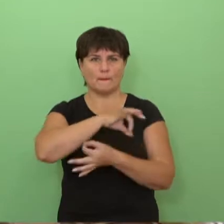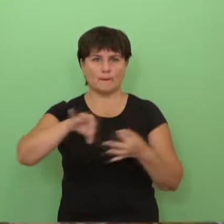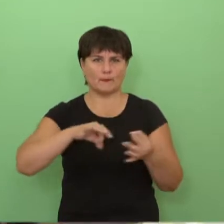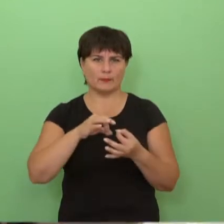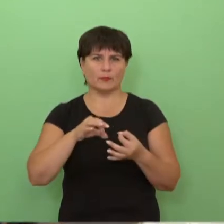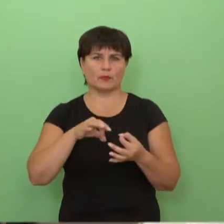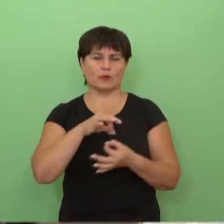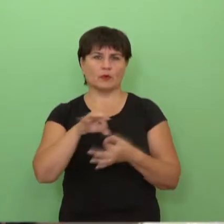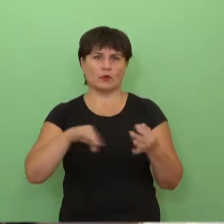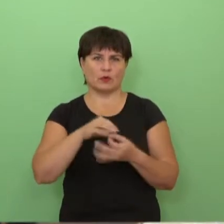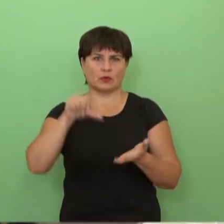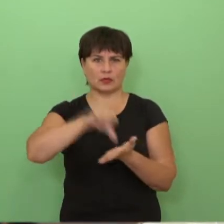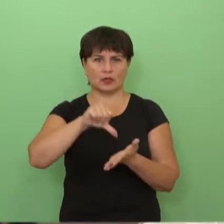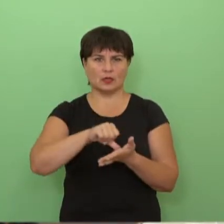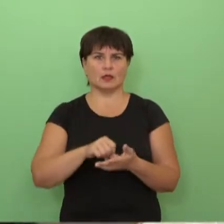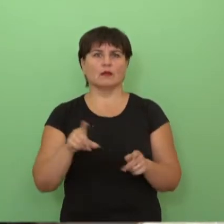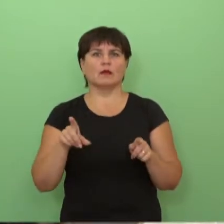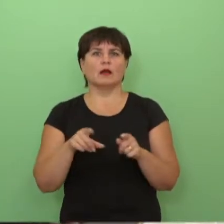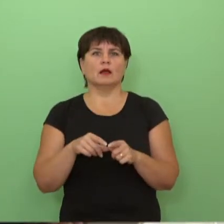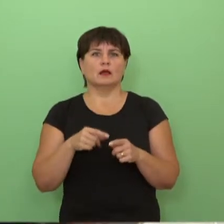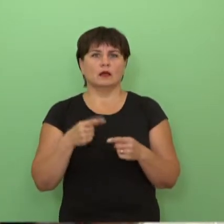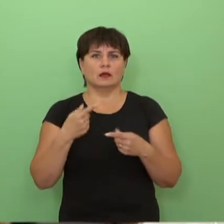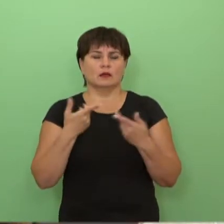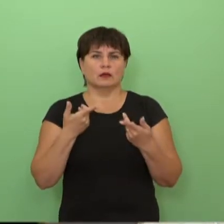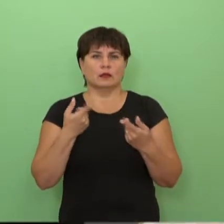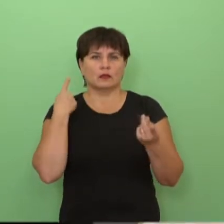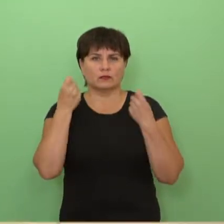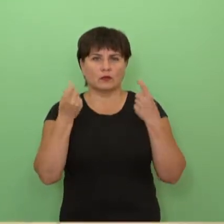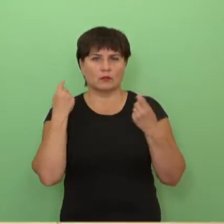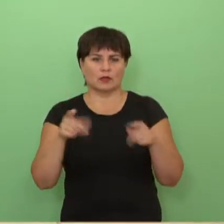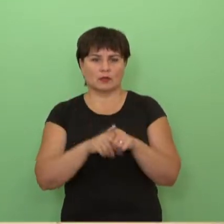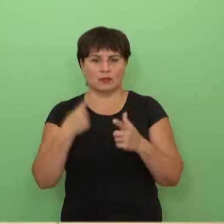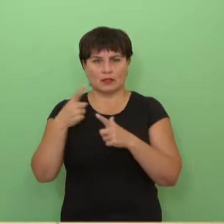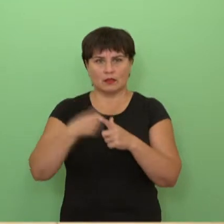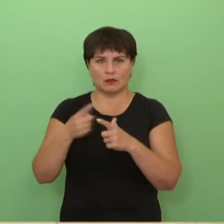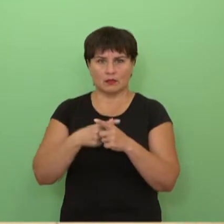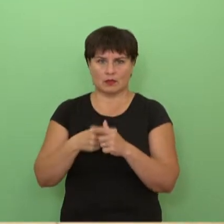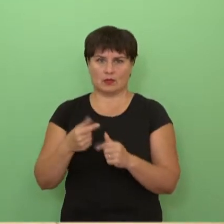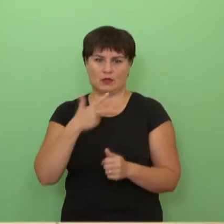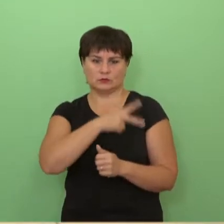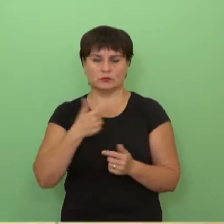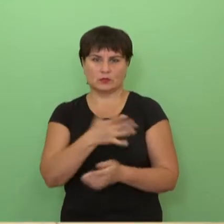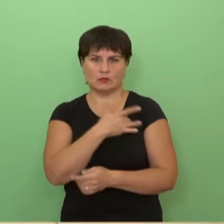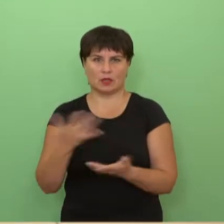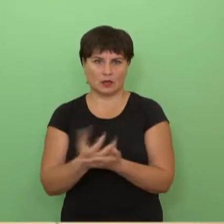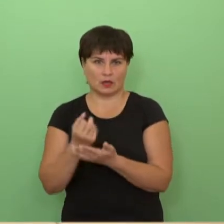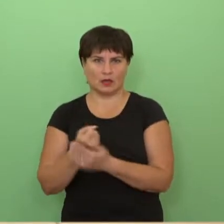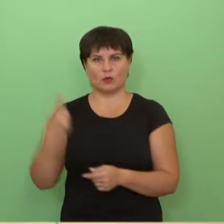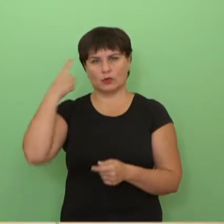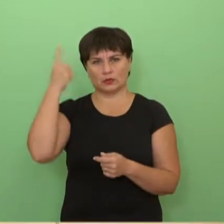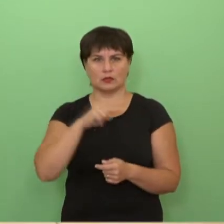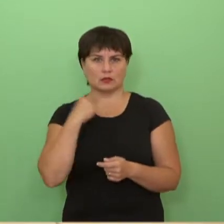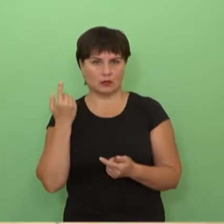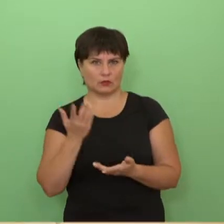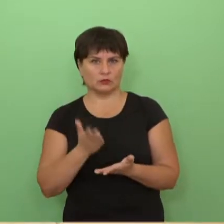daugybę planų. Dalyvaujame europiniame projekte, kur mes teikiam informaciją apie kėdainiuose vykdomas paslaugas socialinės ir tarpininkaujam jas